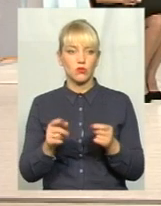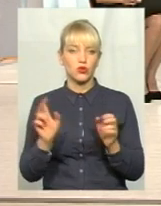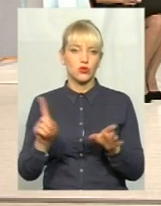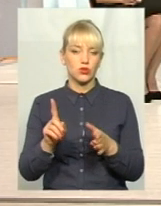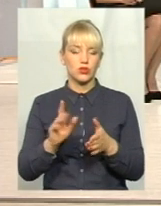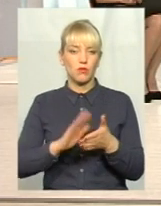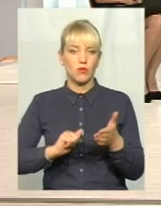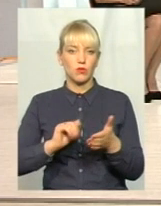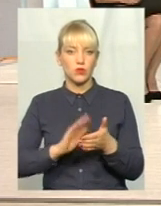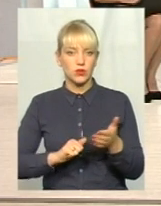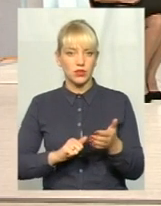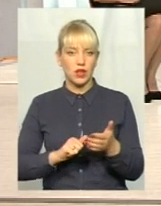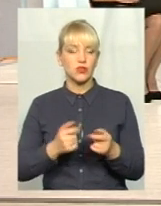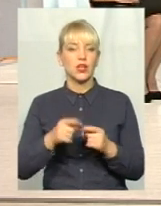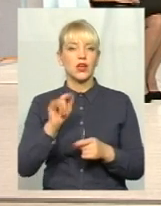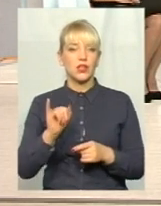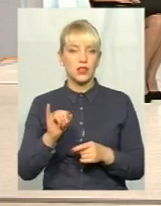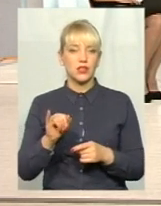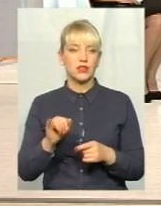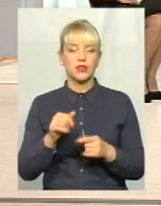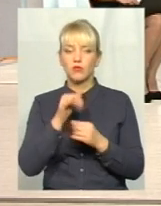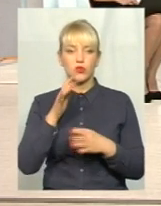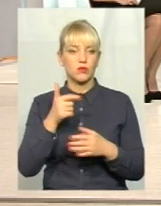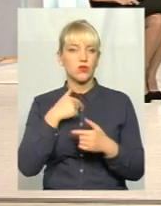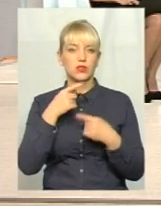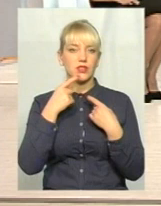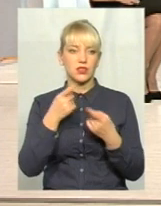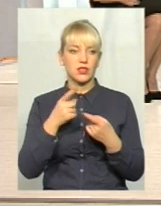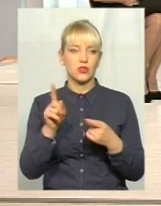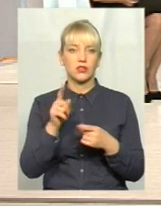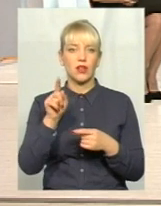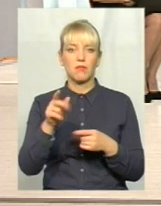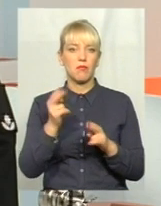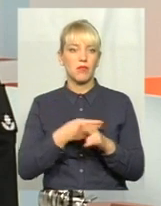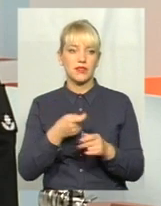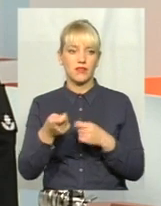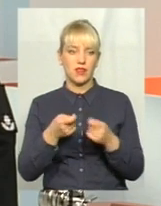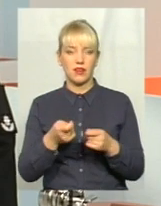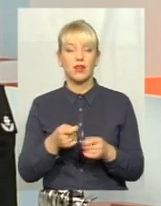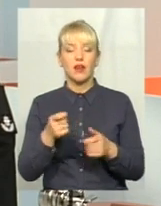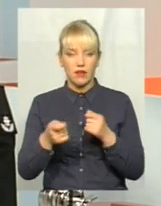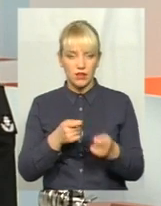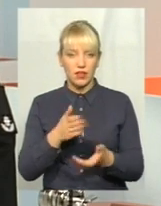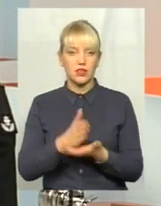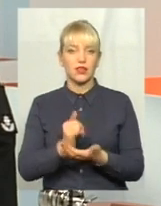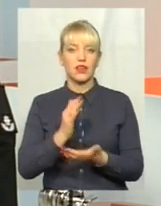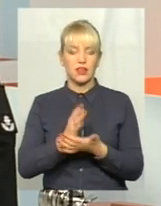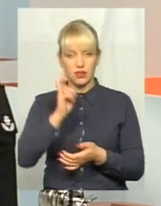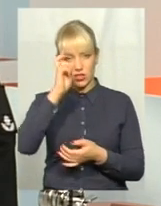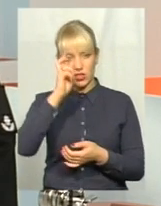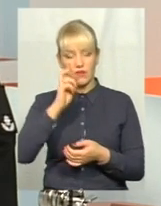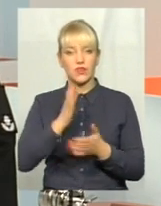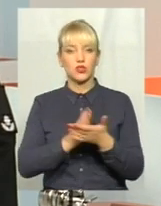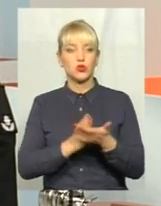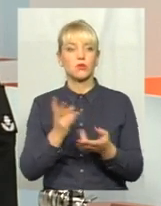проходить не зовсім так, то тут не можна сказати, що там без влади. Влада є і є державна служба, яка за тим